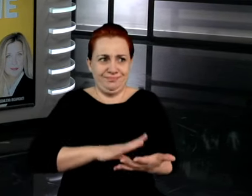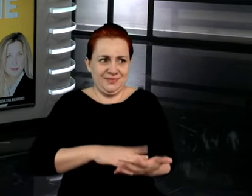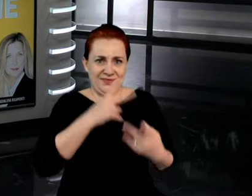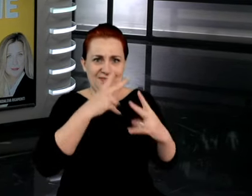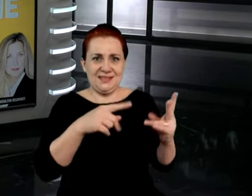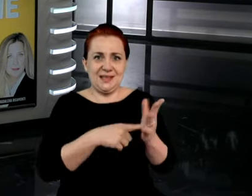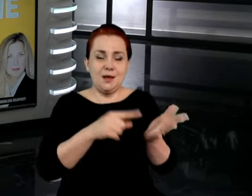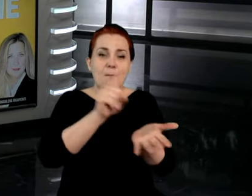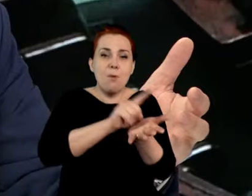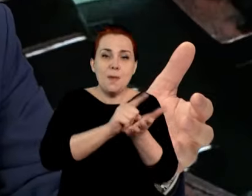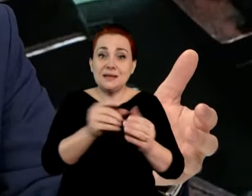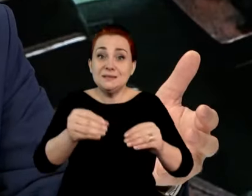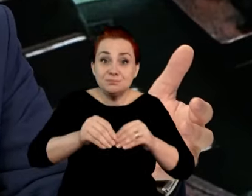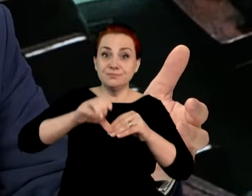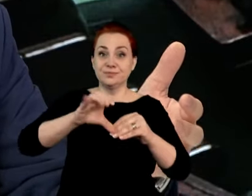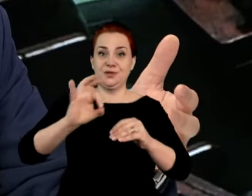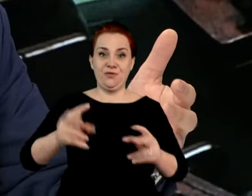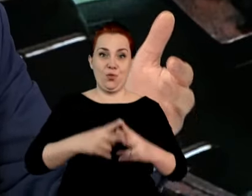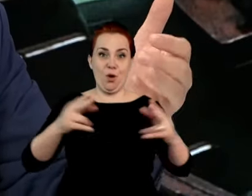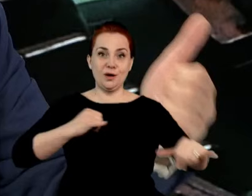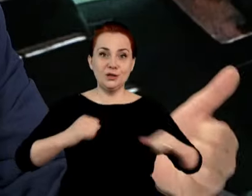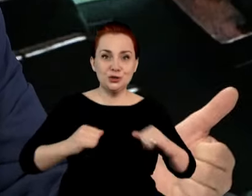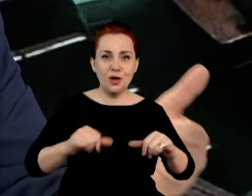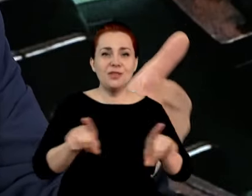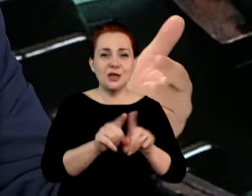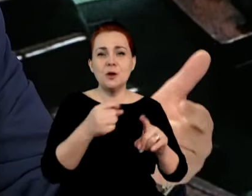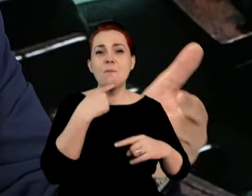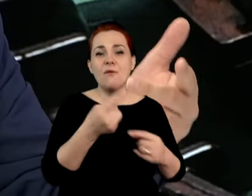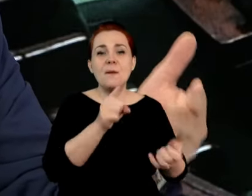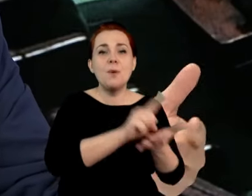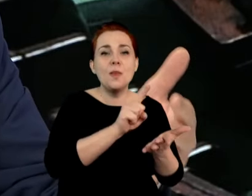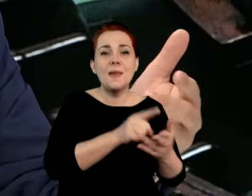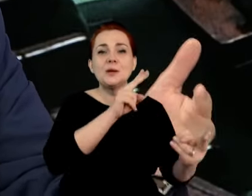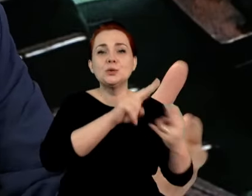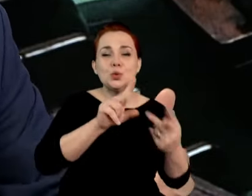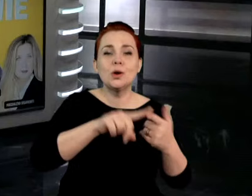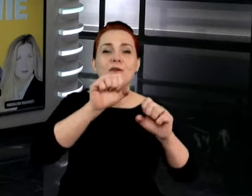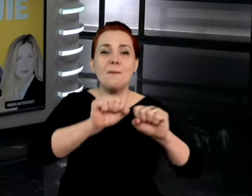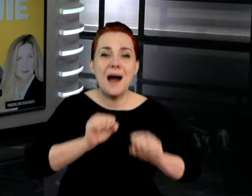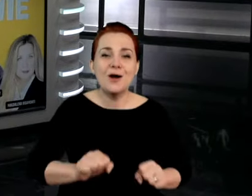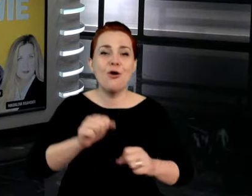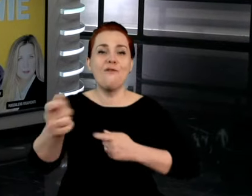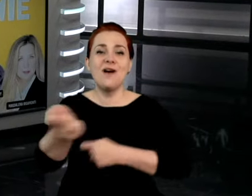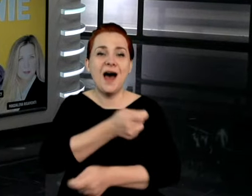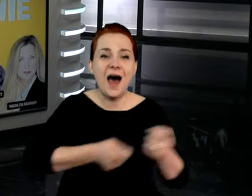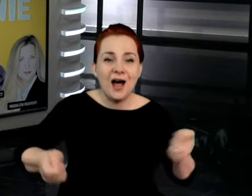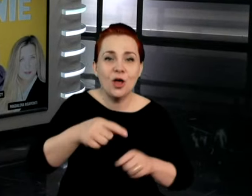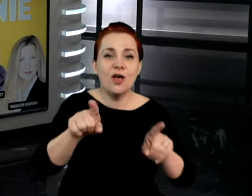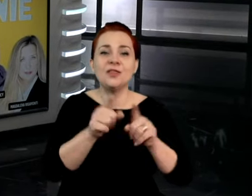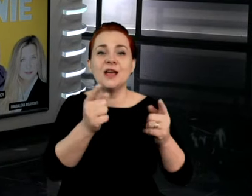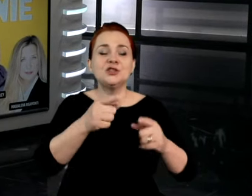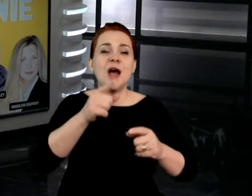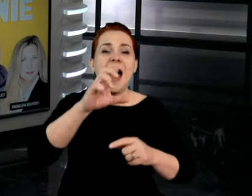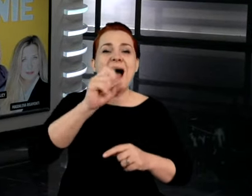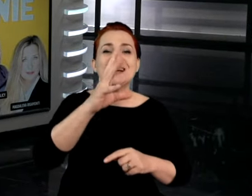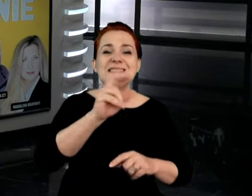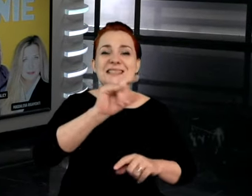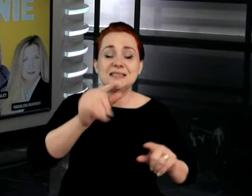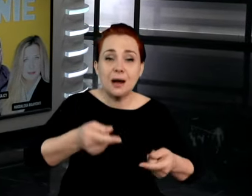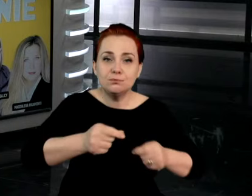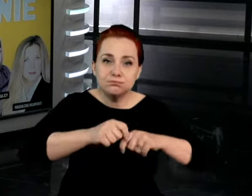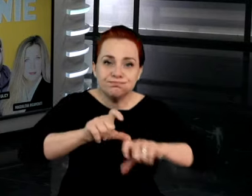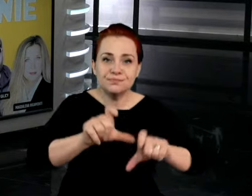podwyższyliście w czasie waszych rządów, kilka przytoczę. Podatek cukrowy, bankowy, handlowy, podwyżka akcyz, podatek od VOD,